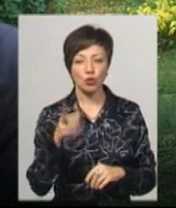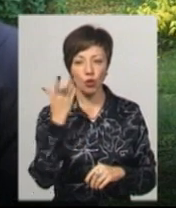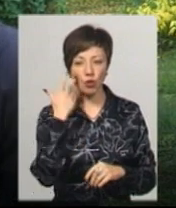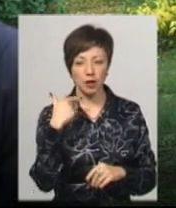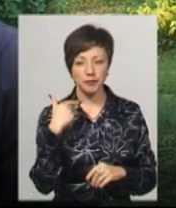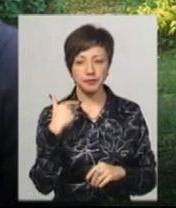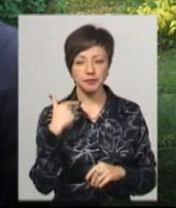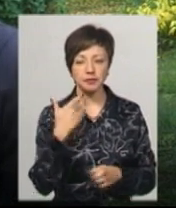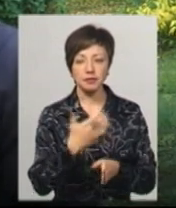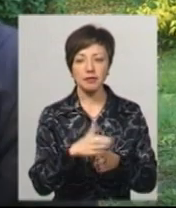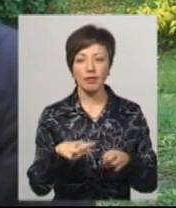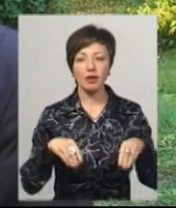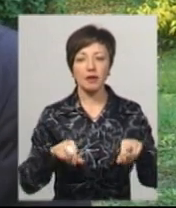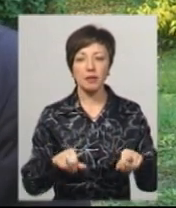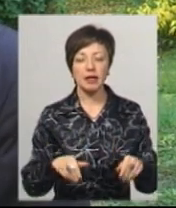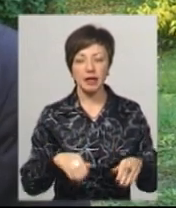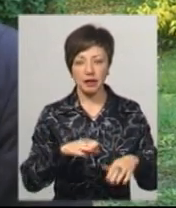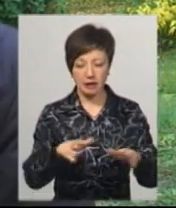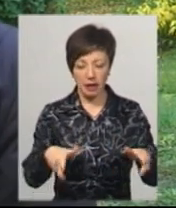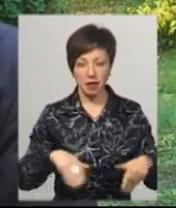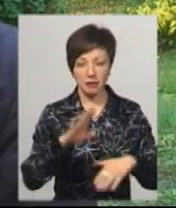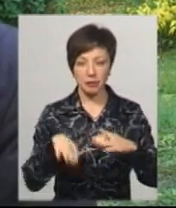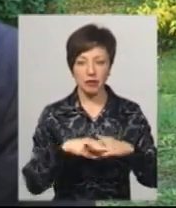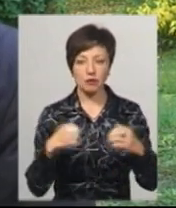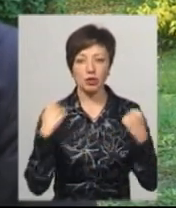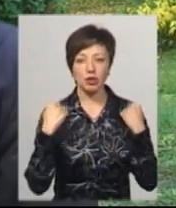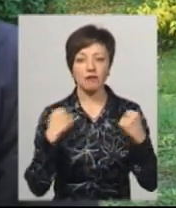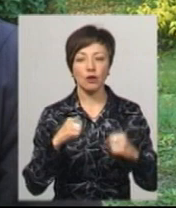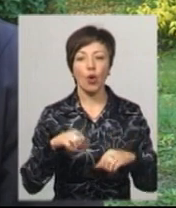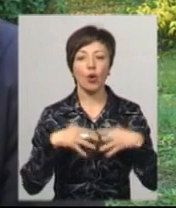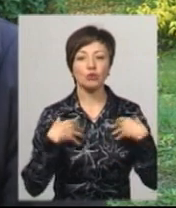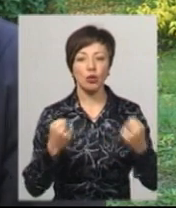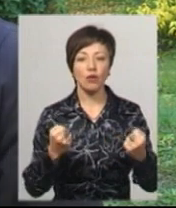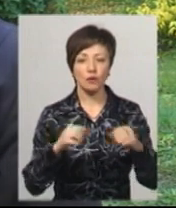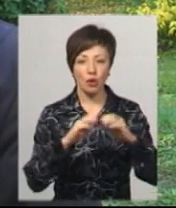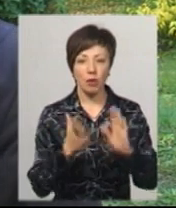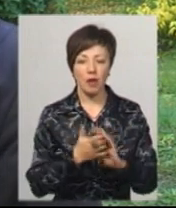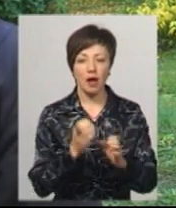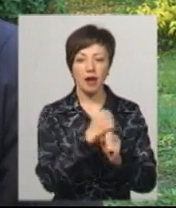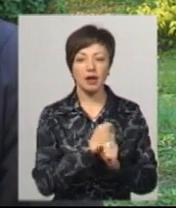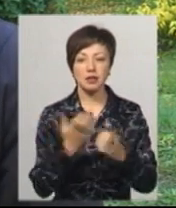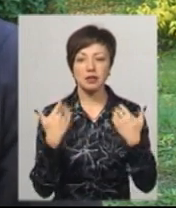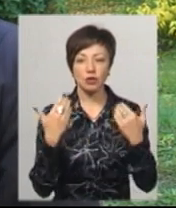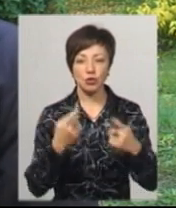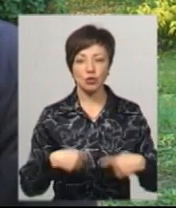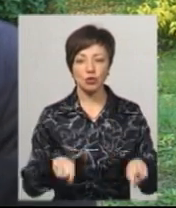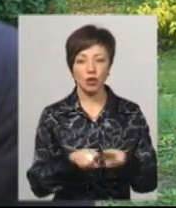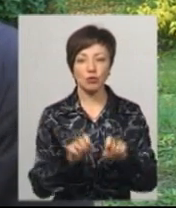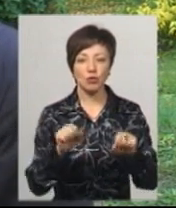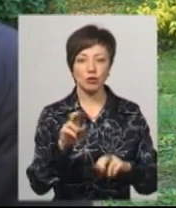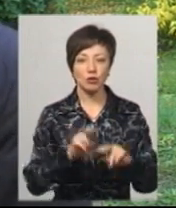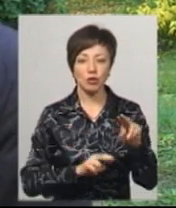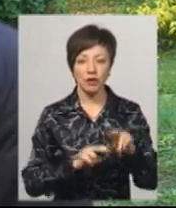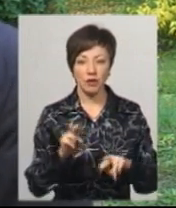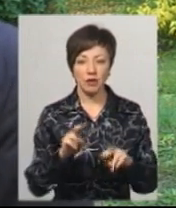виділялась земельна ділянка під спортивно-здоровчий комплекс, в рекреаційній зоні, в такій зоні водоохоронній можна будувати